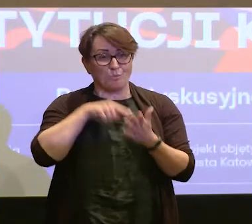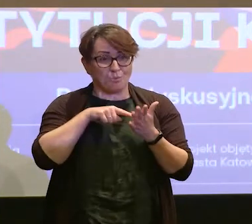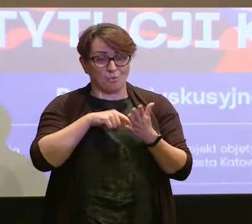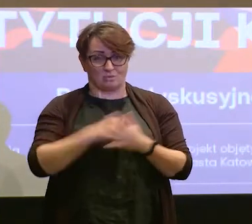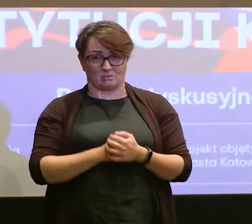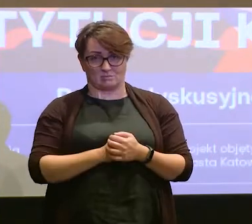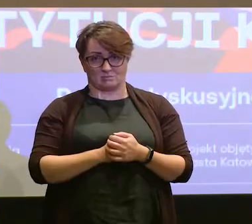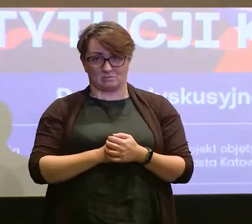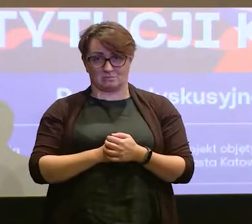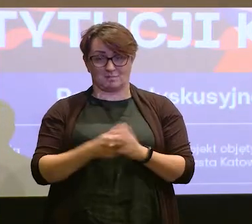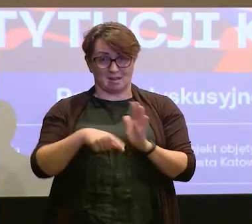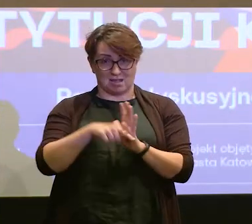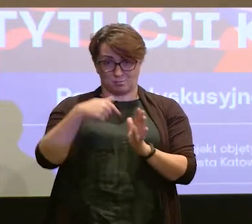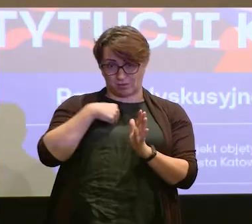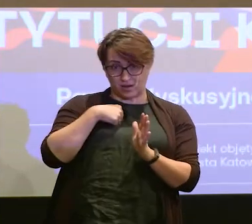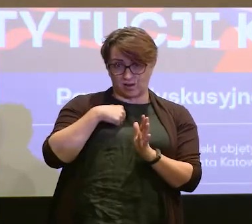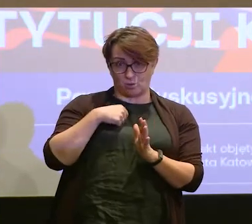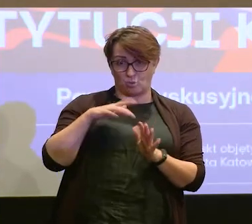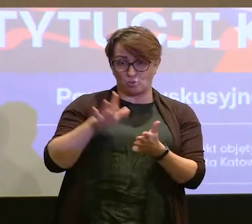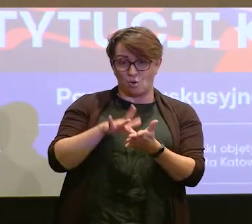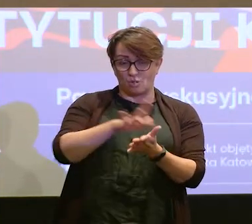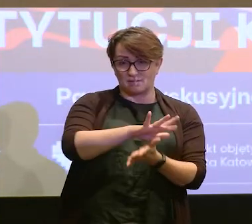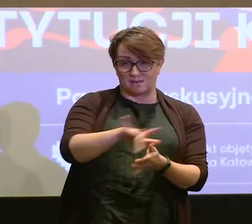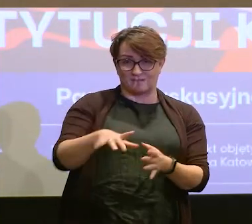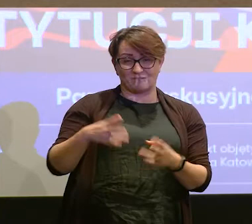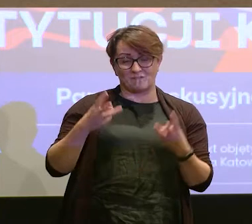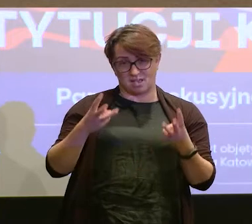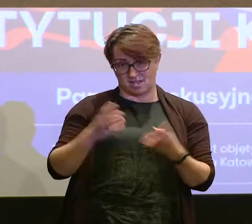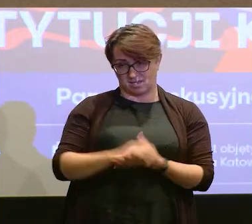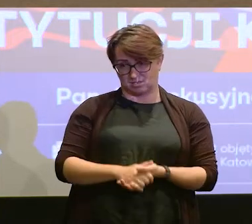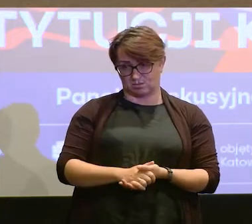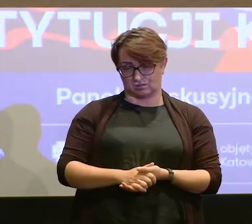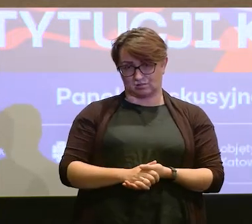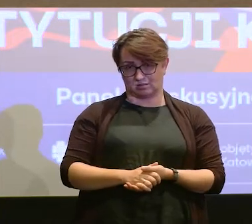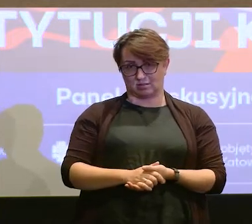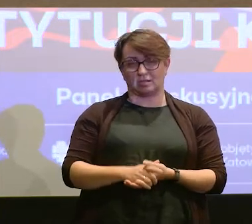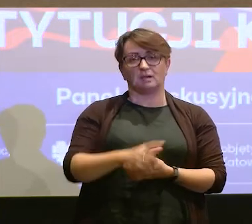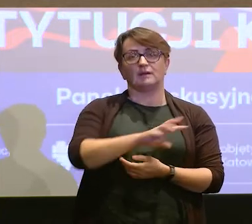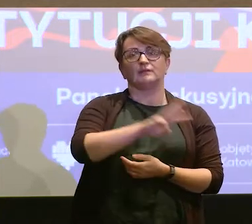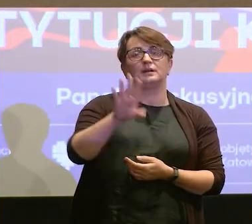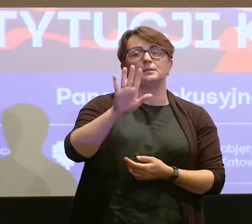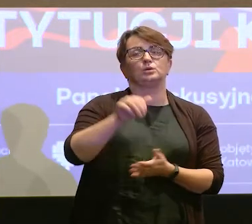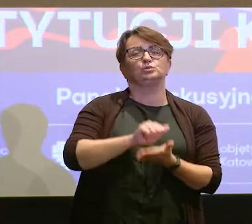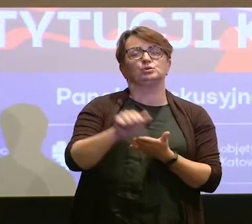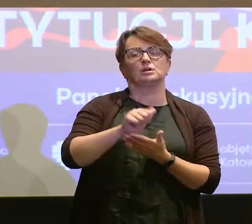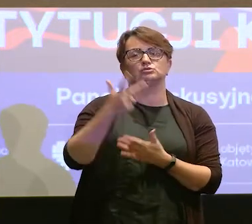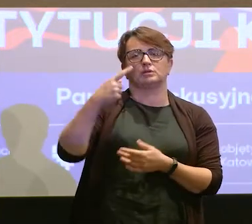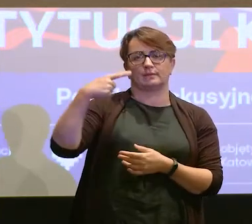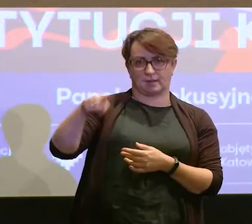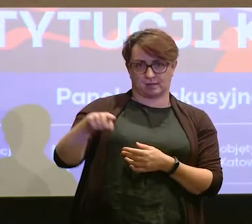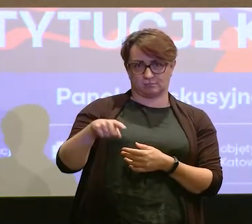tym, że dla mnie ten zmysł dotyku jest ważny. Macie do dyspozycji Państwo drukarki 3D,